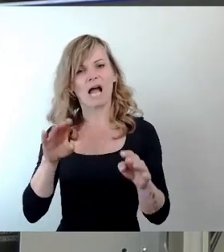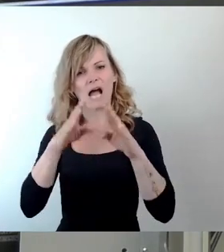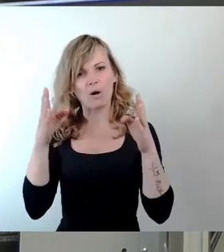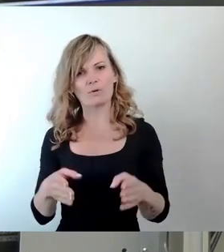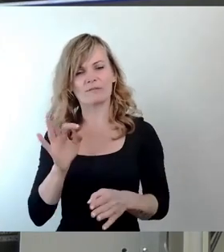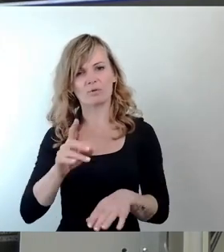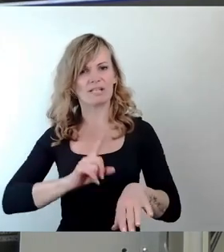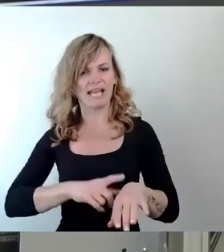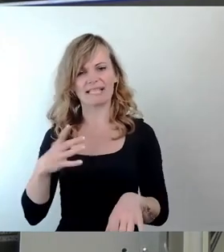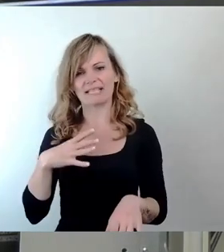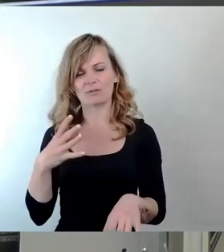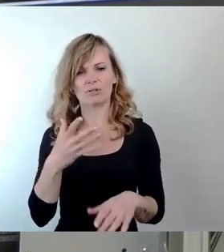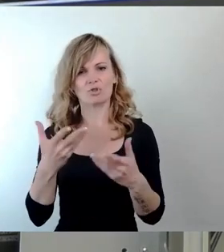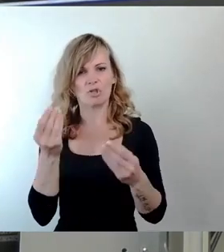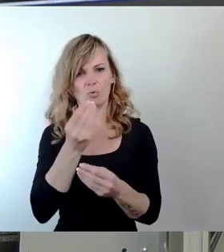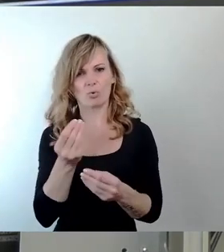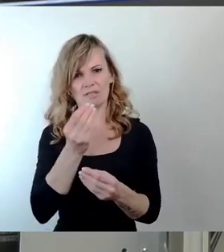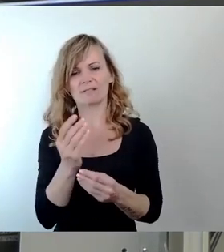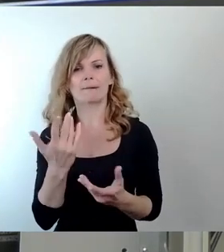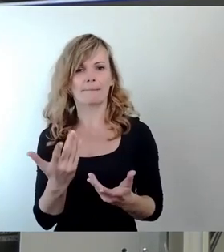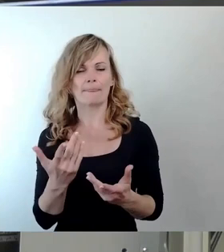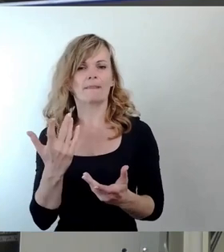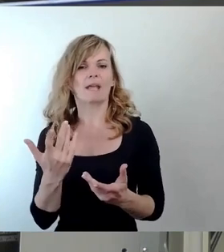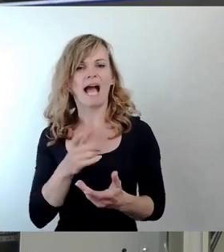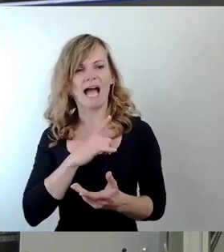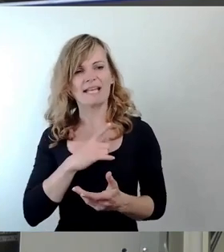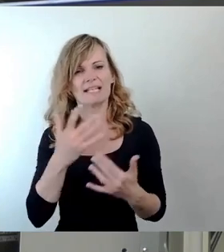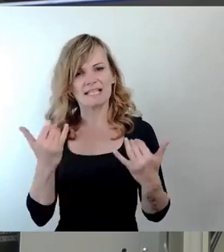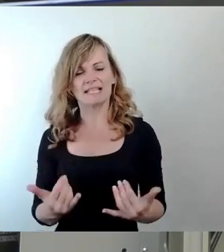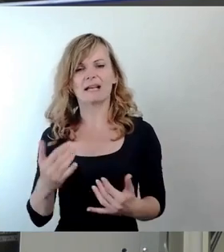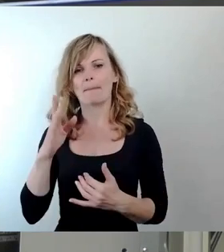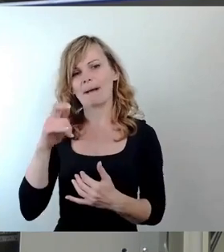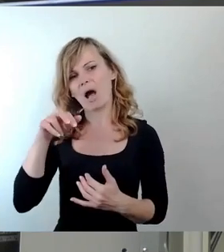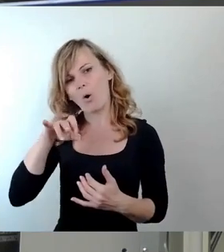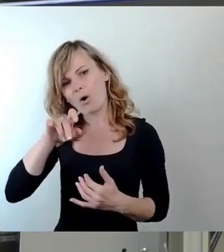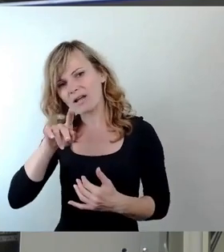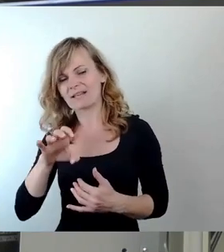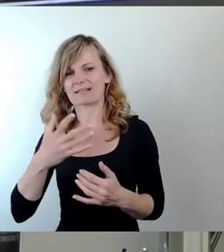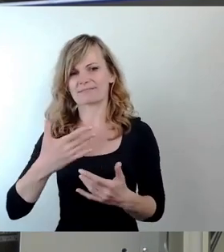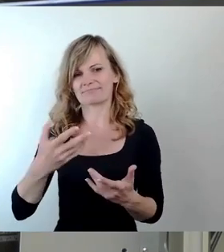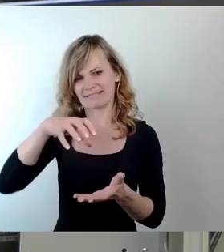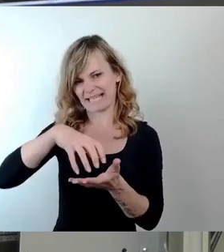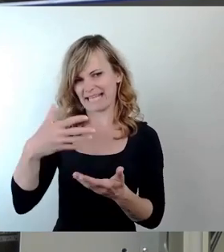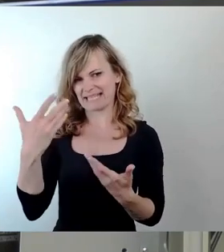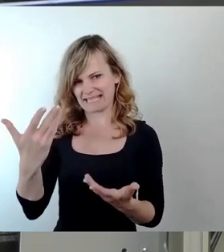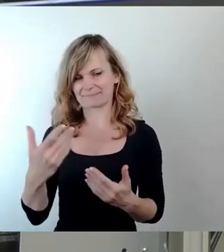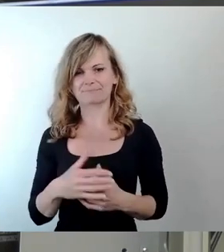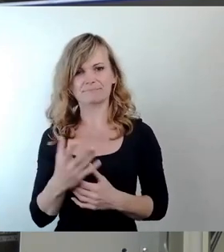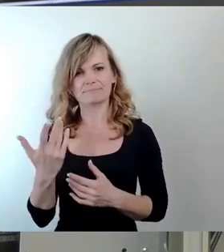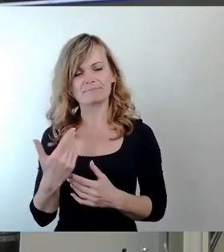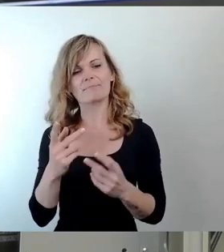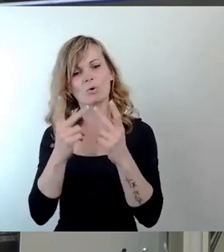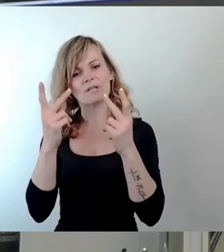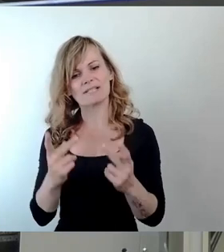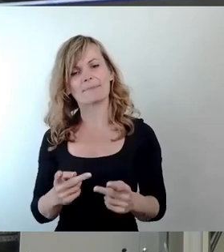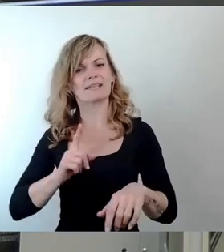Kunst in der Mitte unserer sonst ja eher barocken Heimatstadt. Ich möchte mal zitieren aus dem Konzept zeitgenössische Kunst, das der